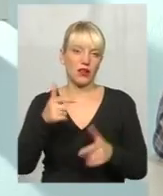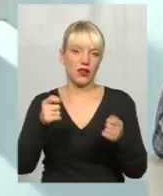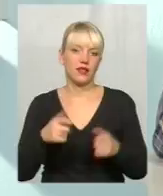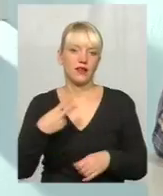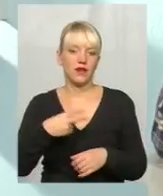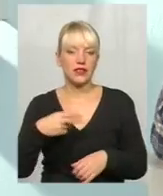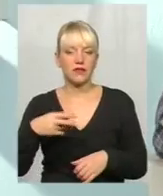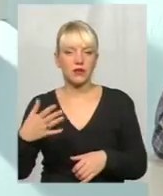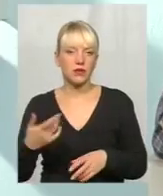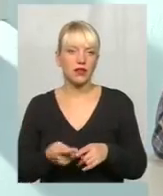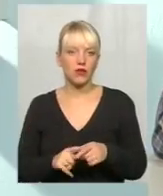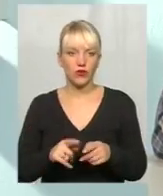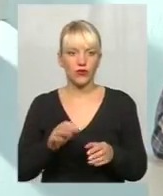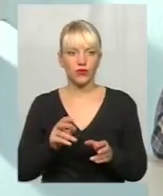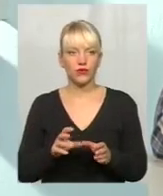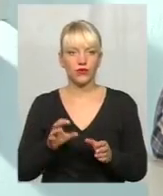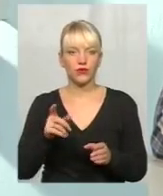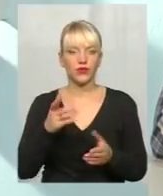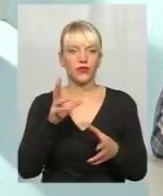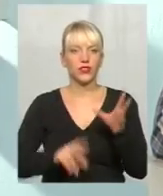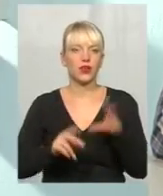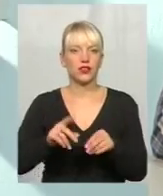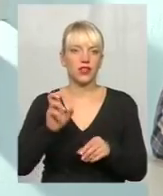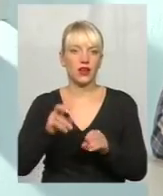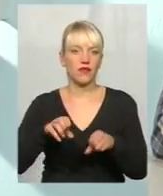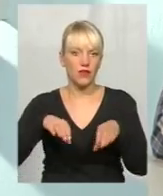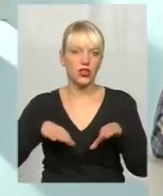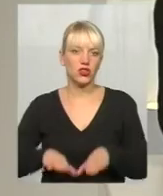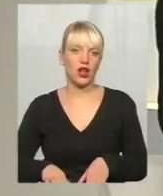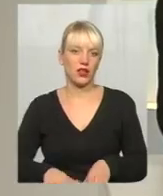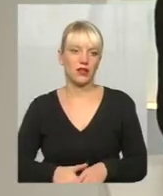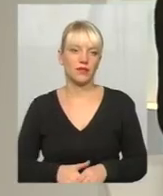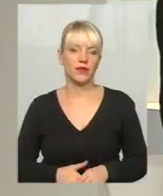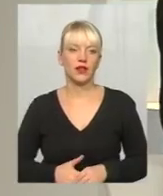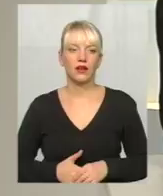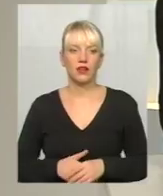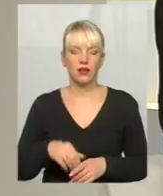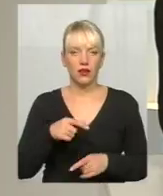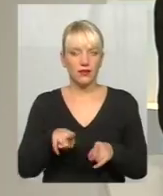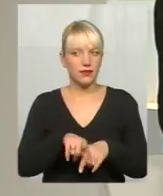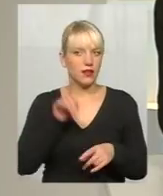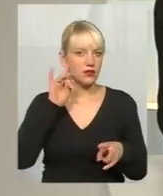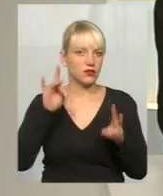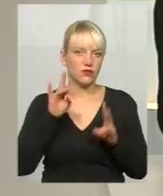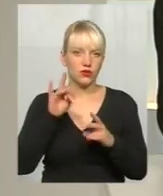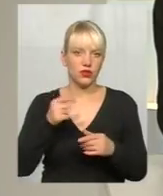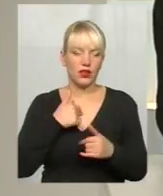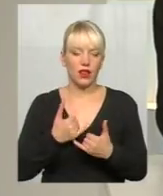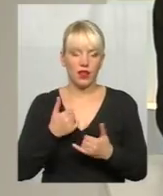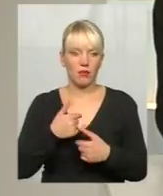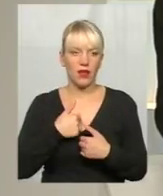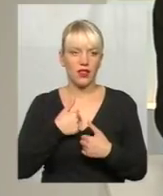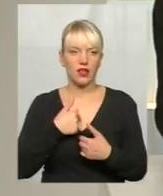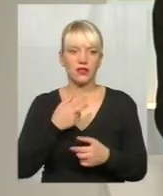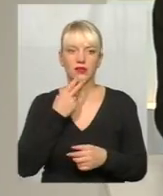на підку виборця, вони теж можуть бути вирішальними. Але ж, ну, так, якось, ну, так звучить, для мене, чесно кажучи, смішно, за тебе